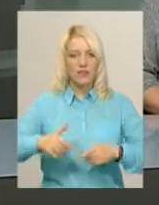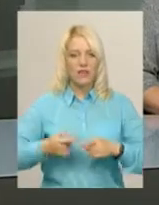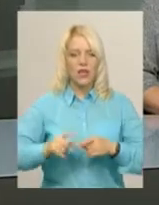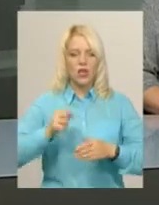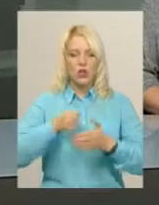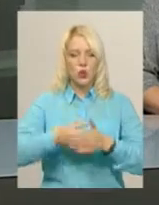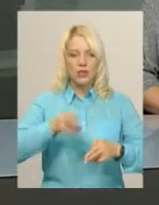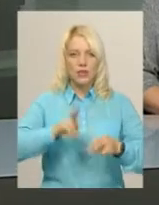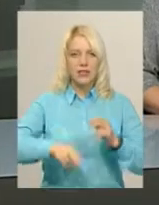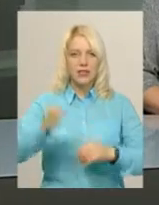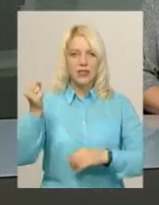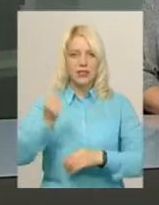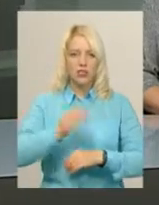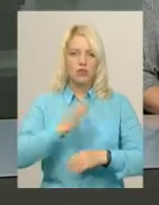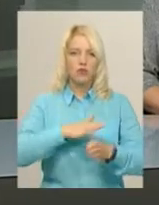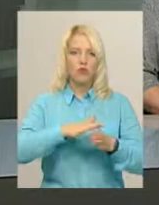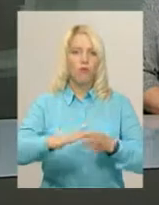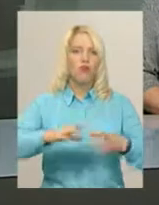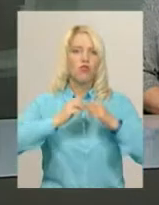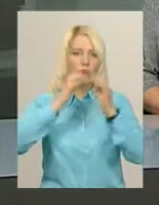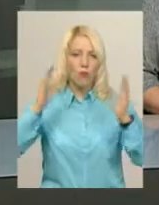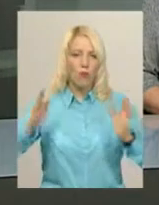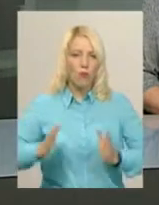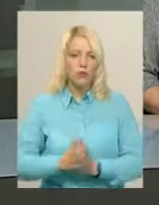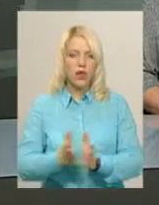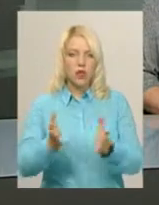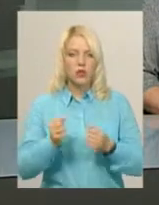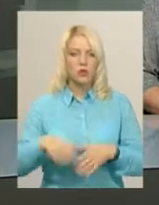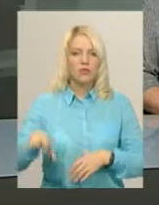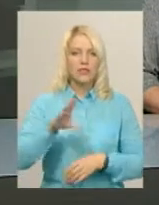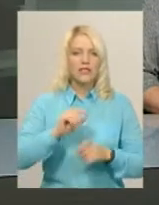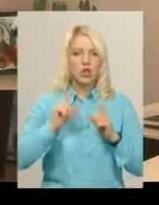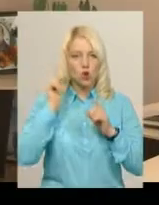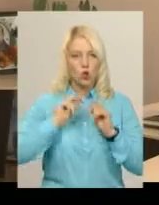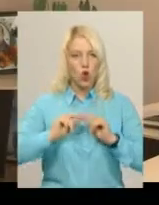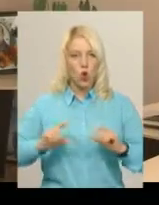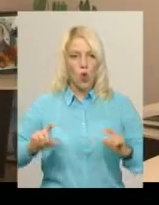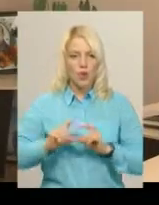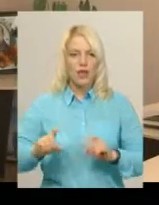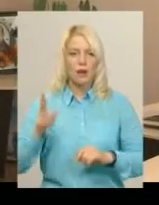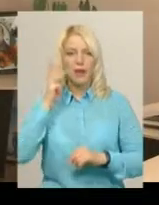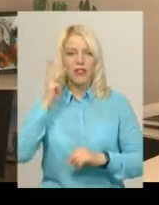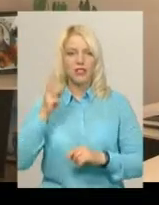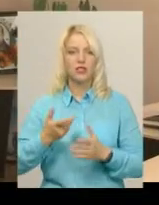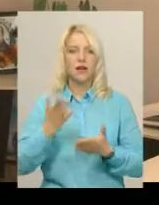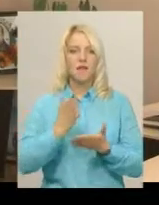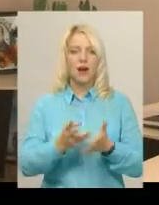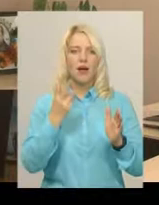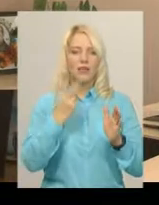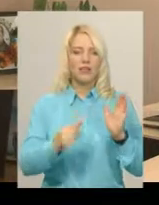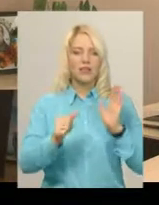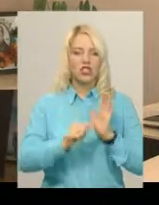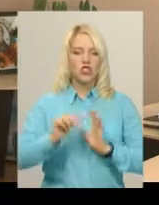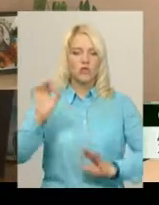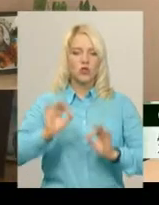кінця тижня посібників в повному обсязі отримають усі школи Хмельниччини. Маємо 26% підручників